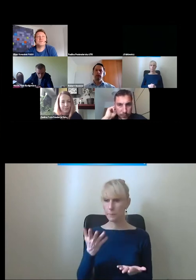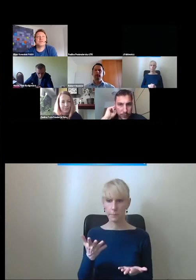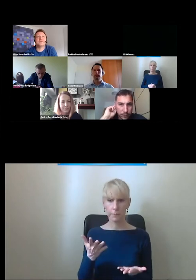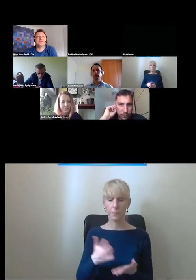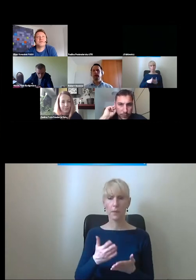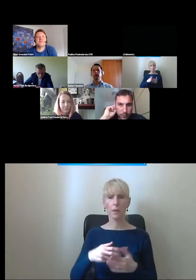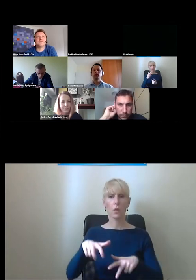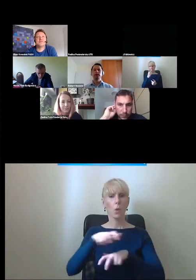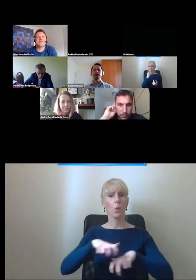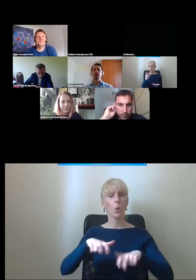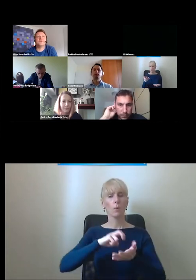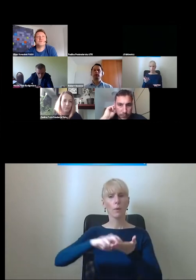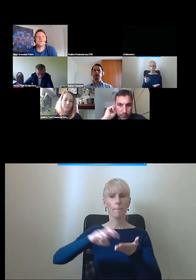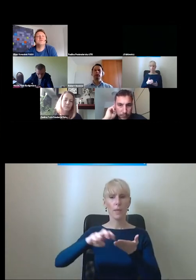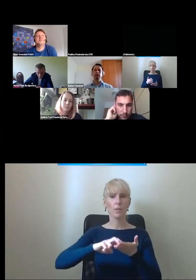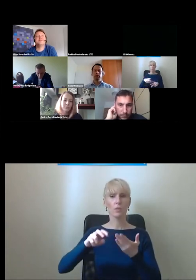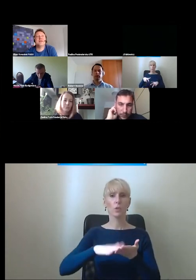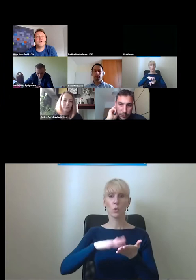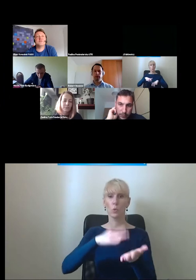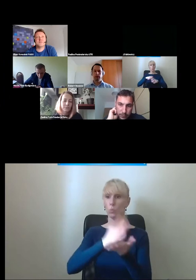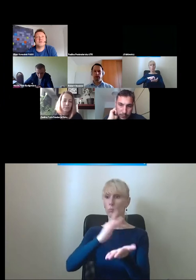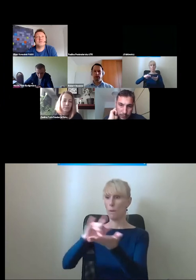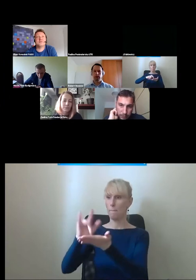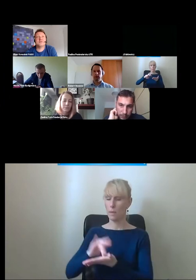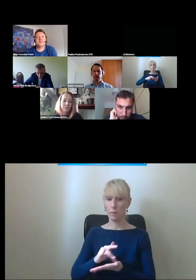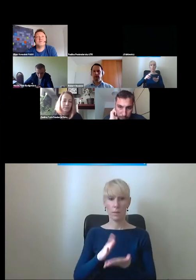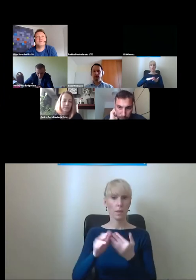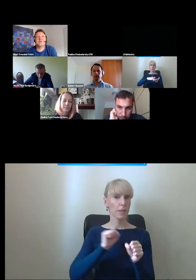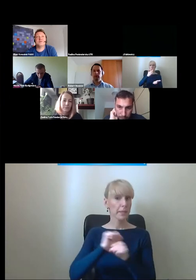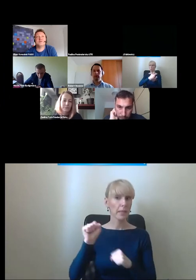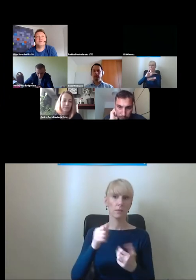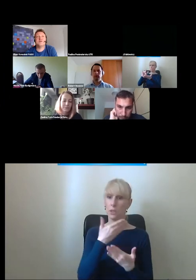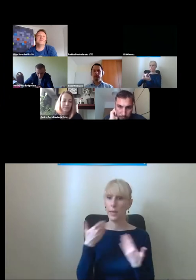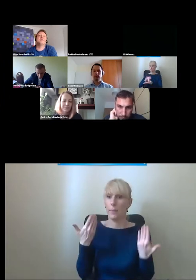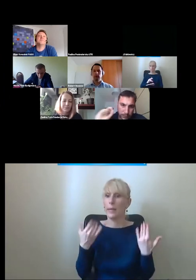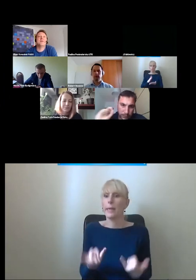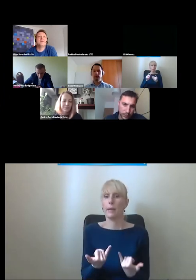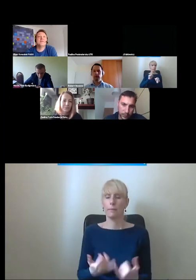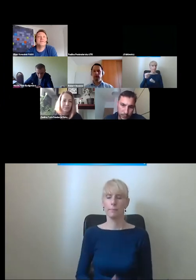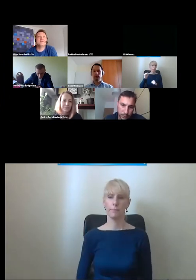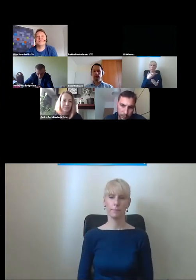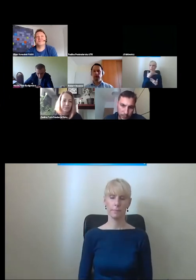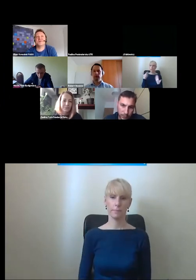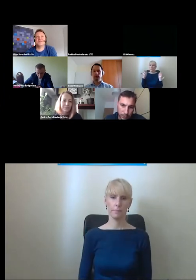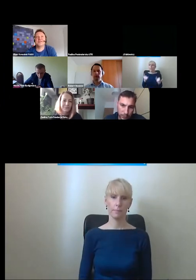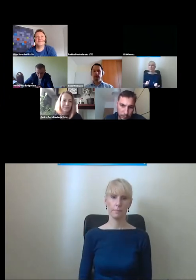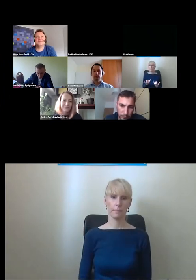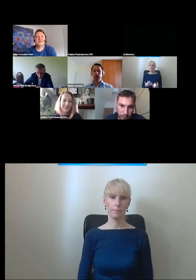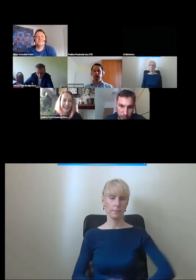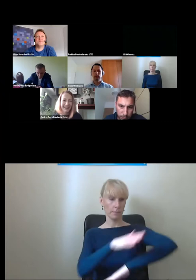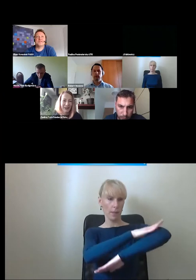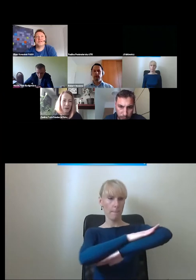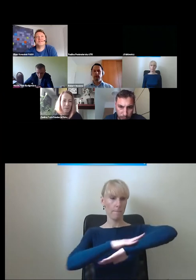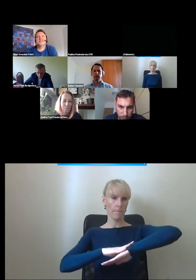Wy patrzycie na to, jak ten ruch pieszych w istniejących miejscach się odbywa? I teraz pochylnie,